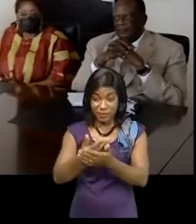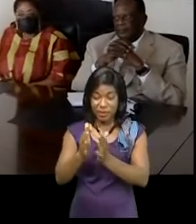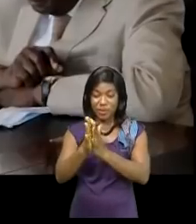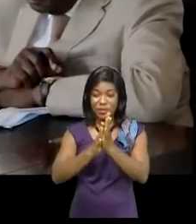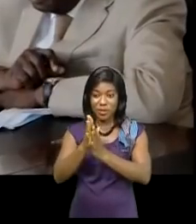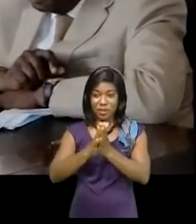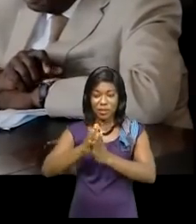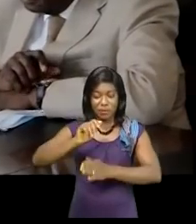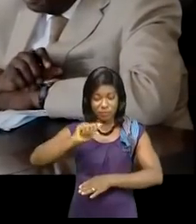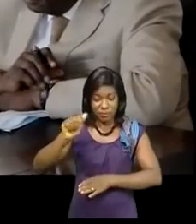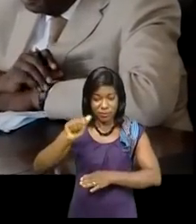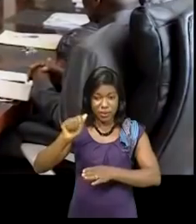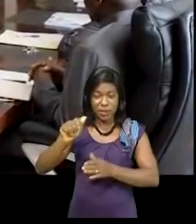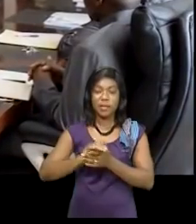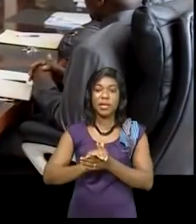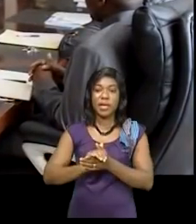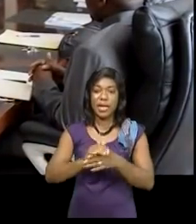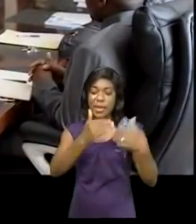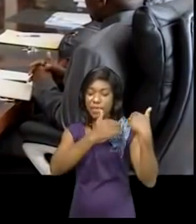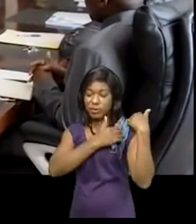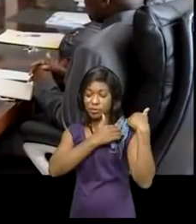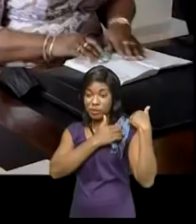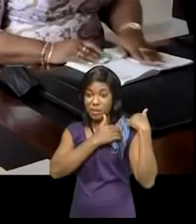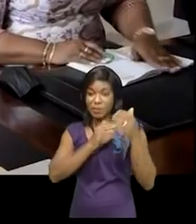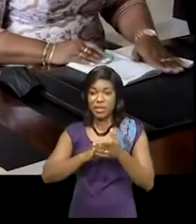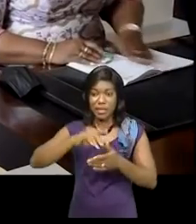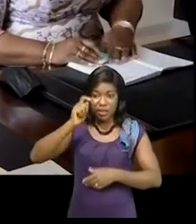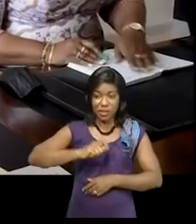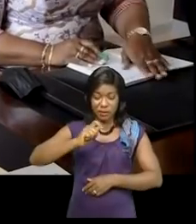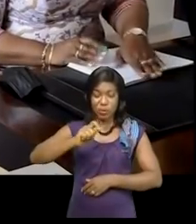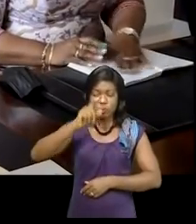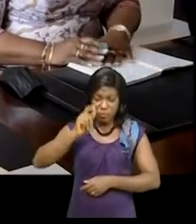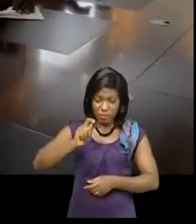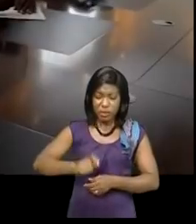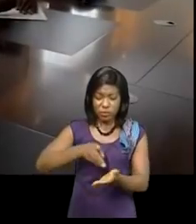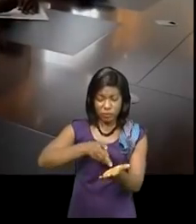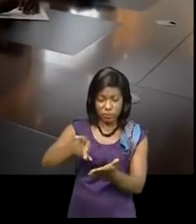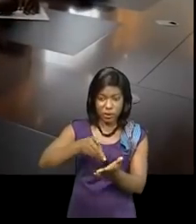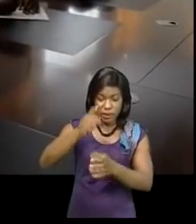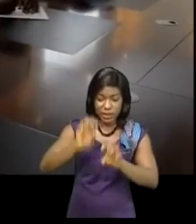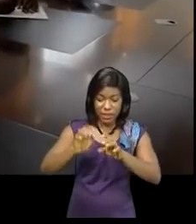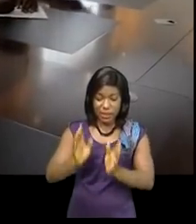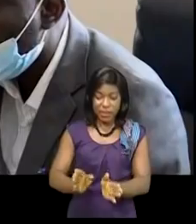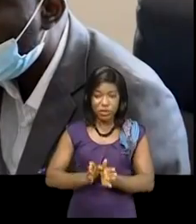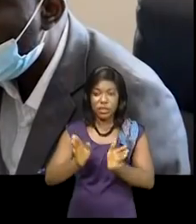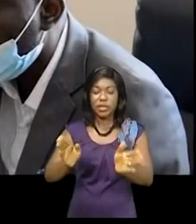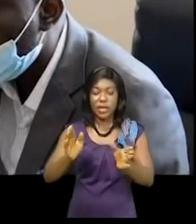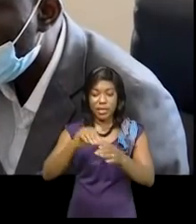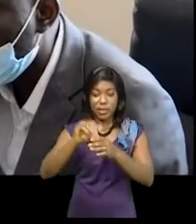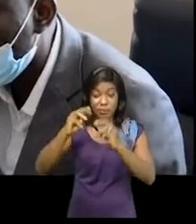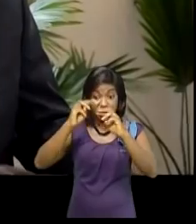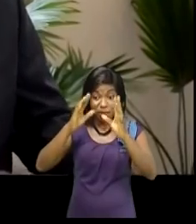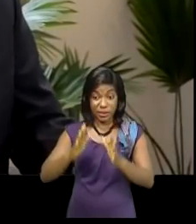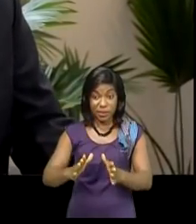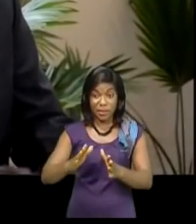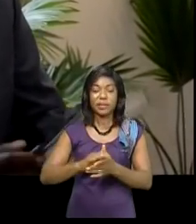personnelle de la patronne de la justice dans la paix des primes et salaires de certains agents du secrétariat général de ce ministère.